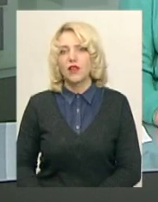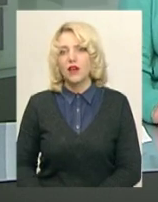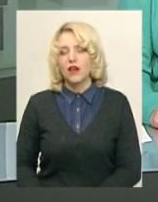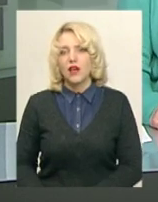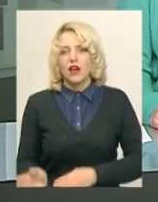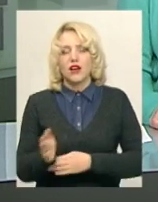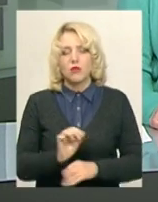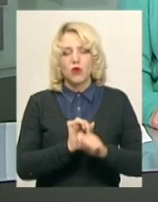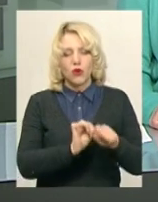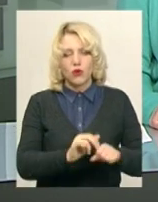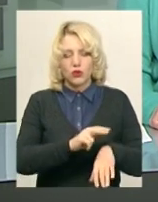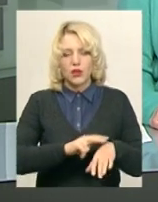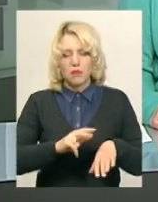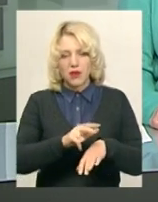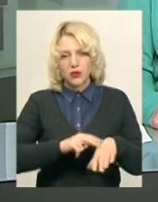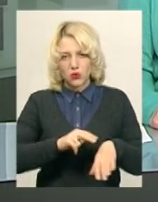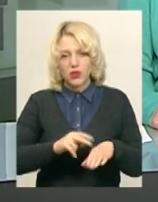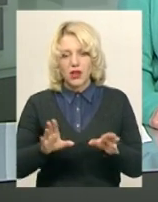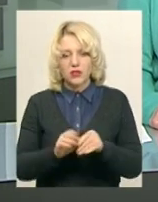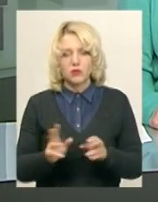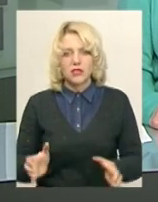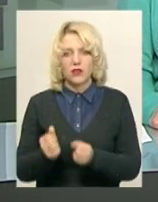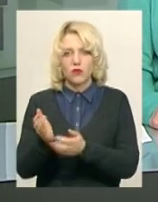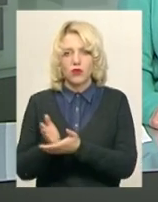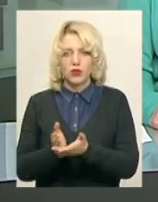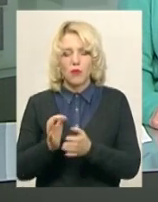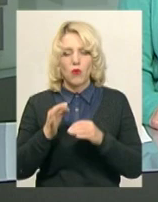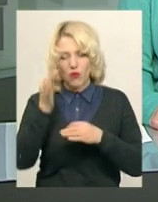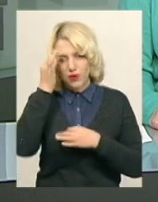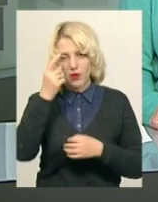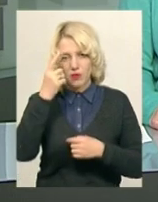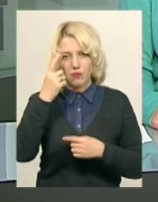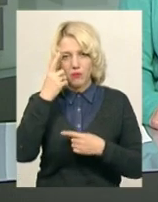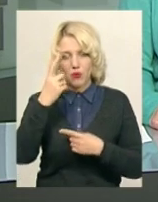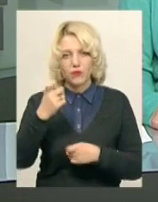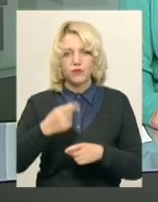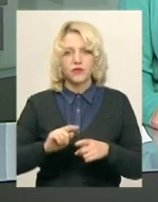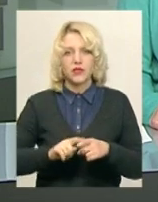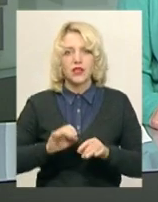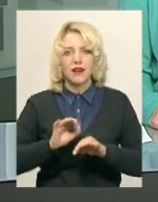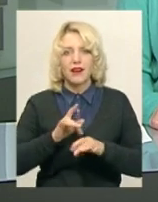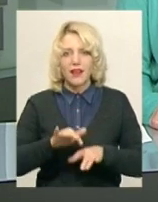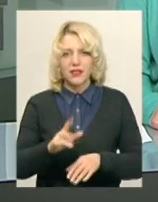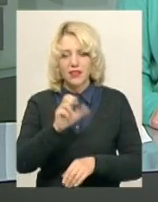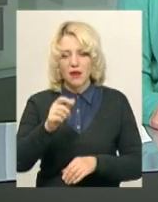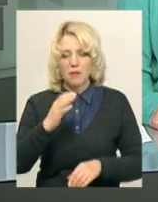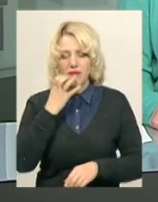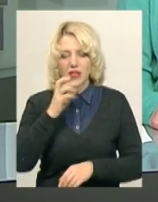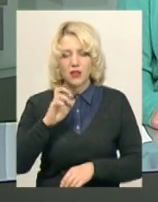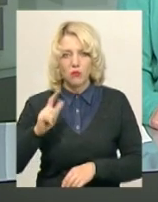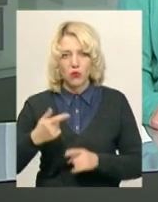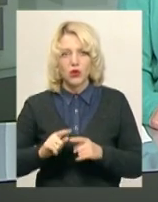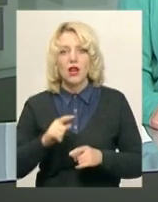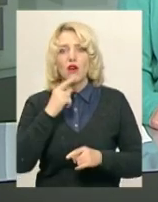Рибоохоронний патруль спільно з рятувальниками провели для рибалок спільний попереджувальний рейд на Південному Бузі в Хмельницькому. Рибоохоронці